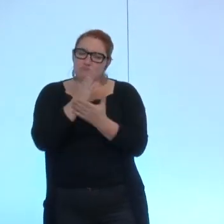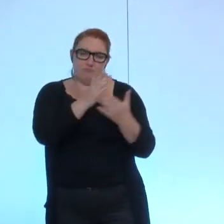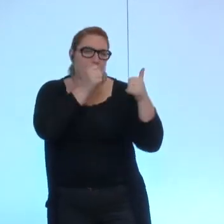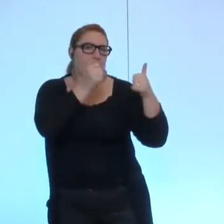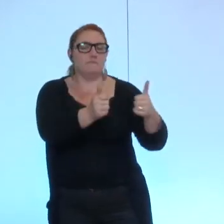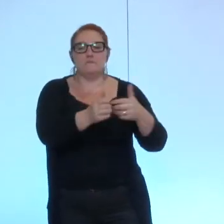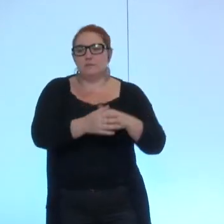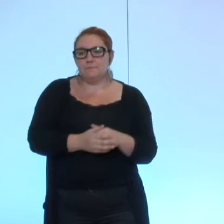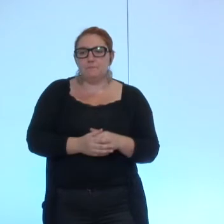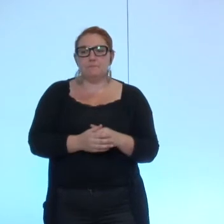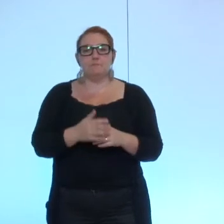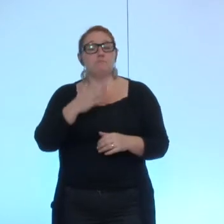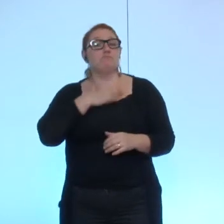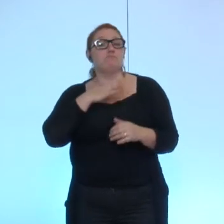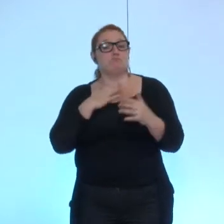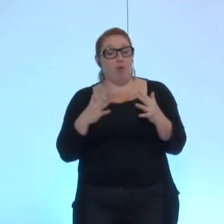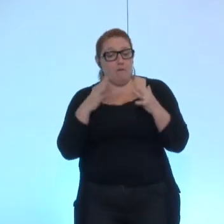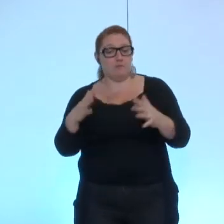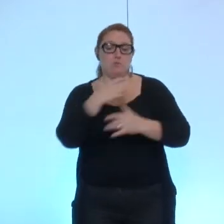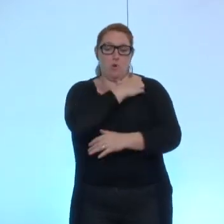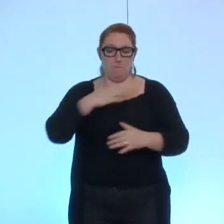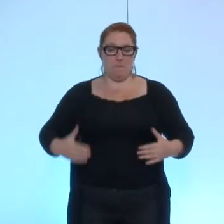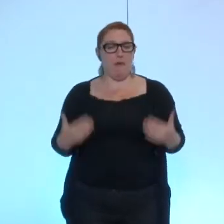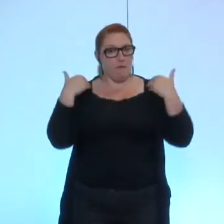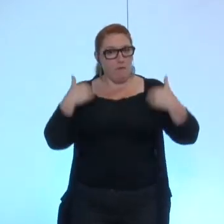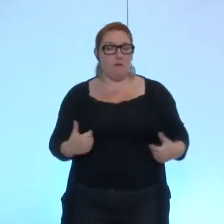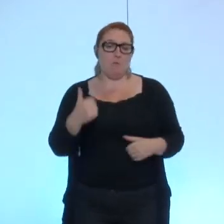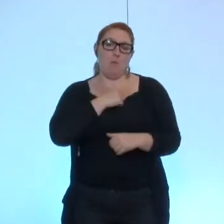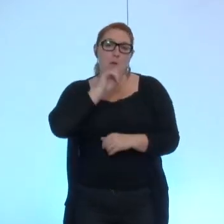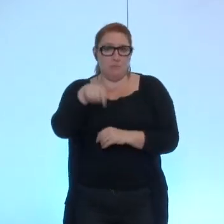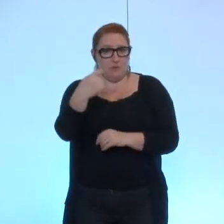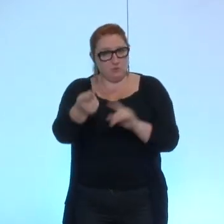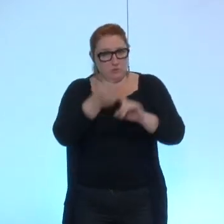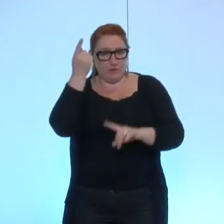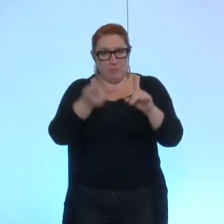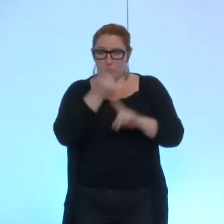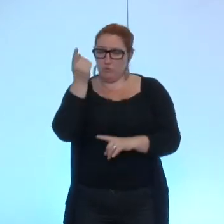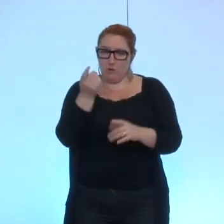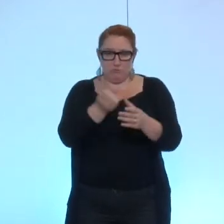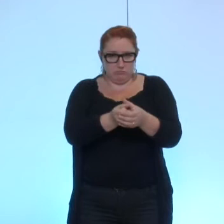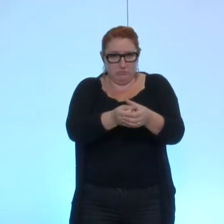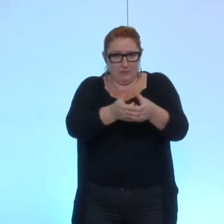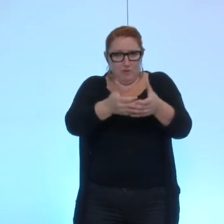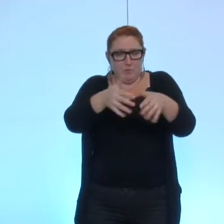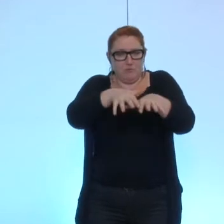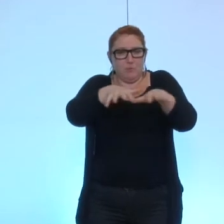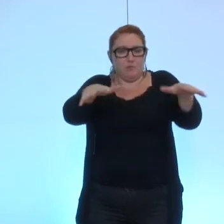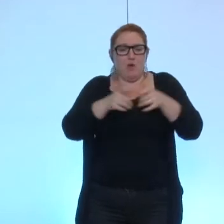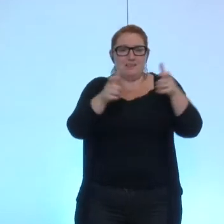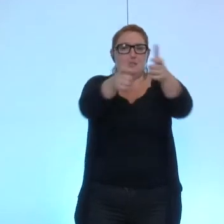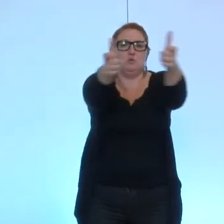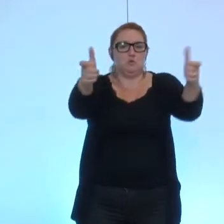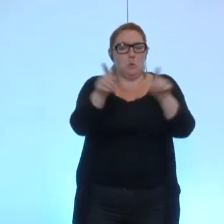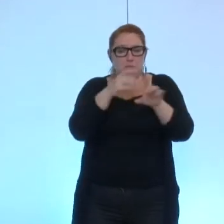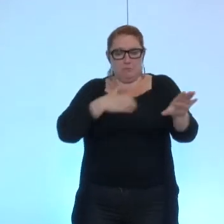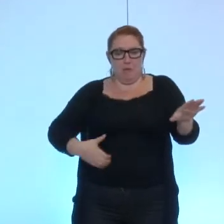mon investissement en tant que maire et effectivement il est important de continuer à développer les liens institutionnels les liens entre maires